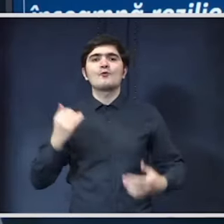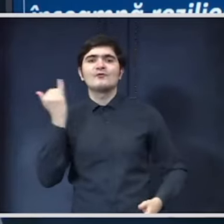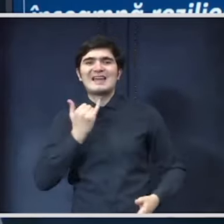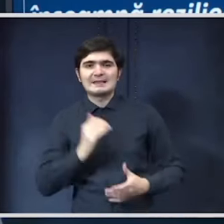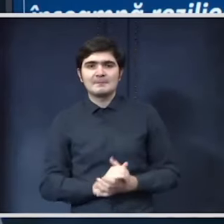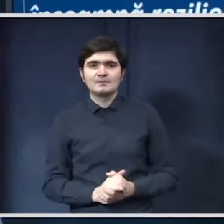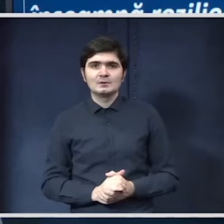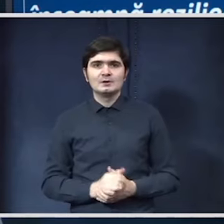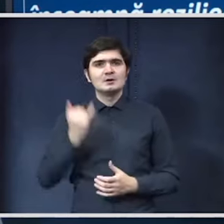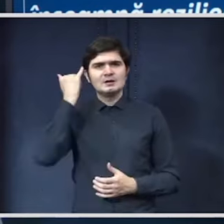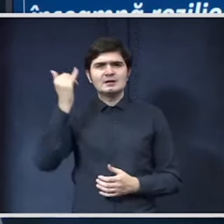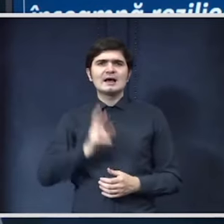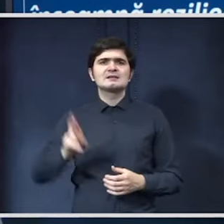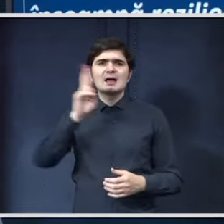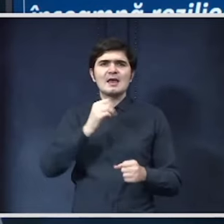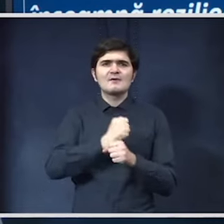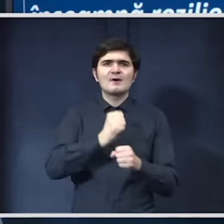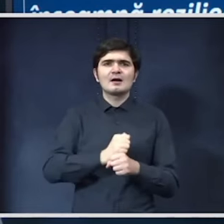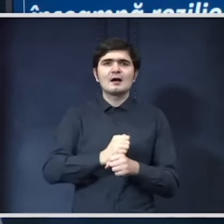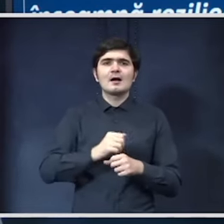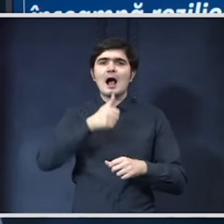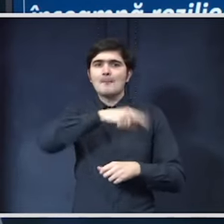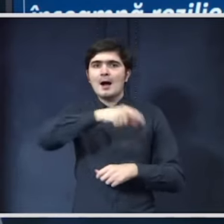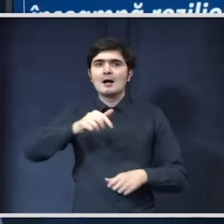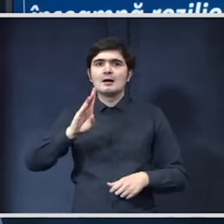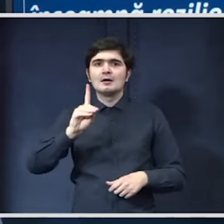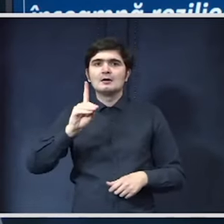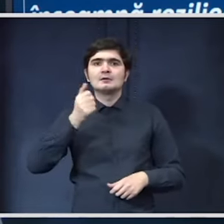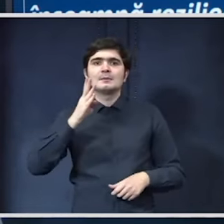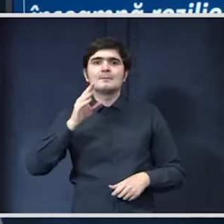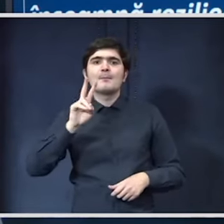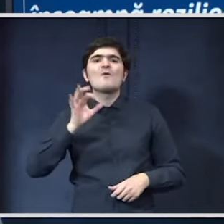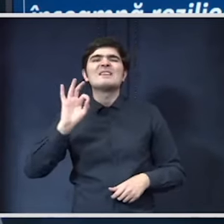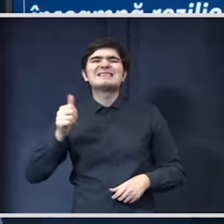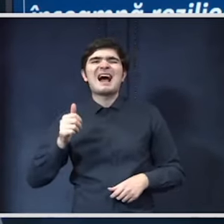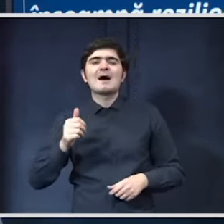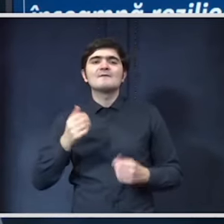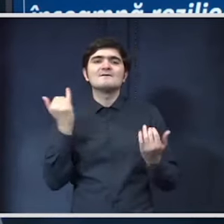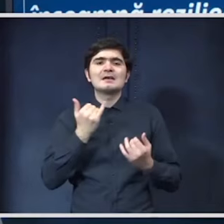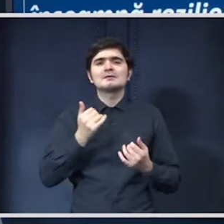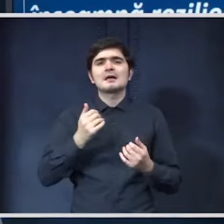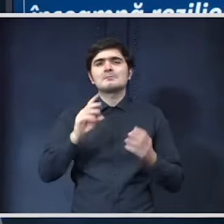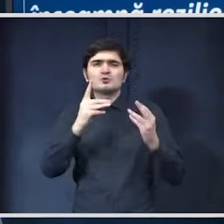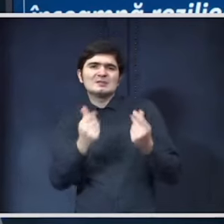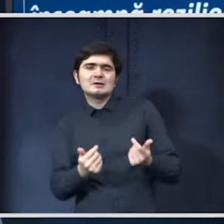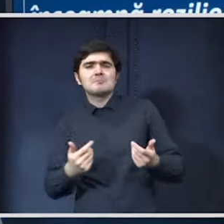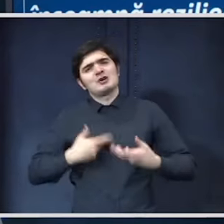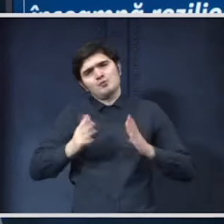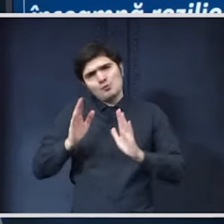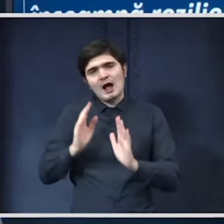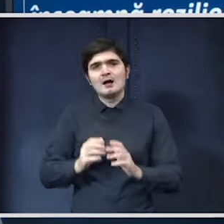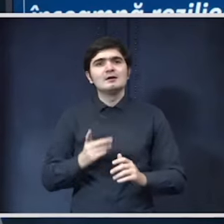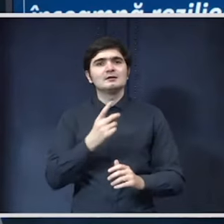refacerii Dâmboviței într-un stil verde din nou ca locuitor al Bucureștiului m-aș bucura nu este